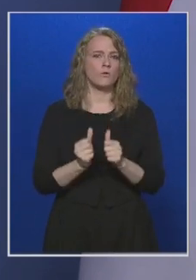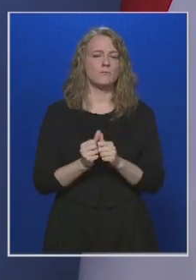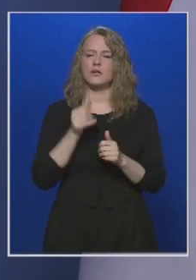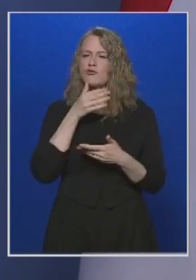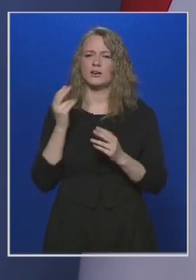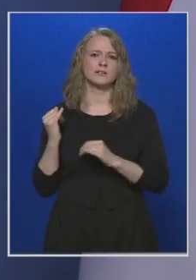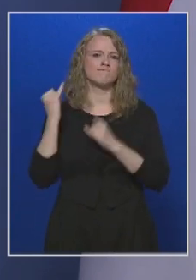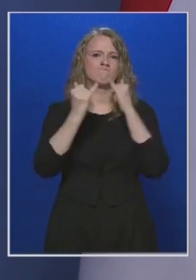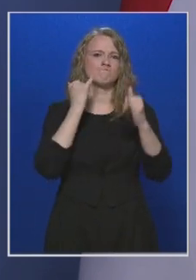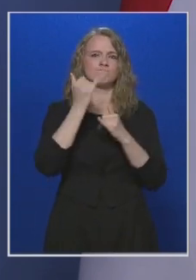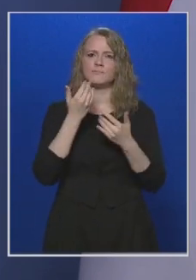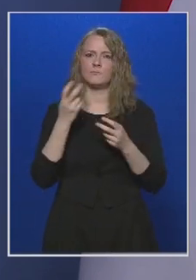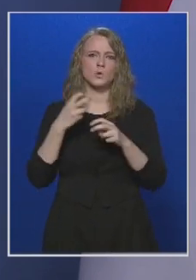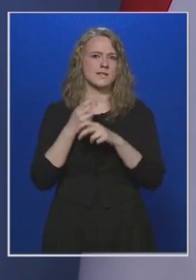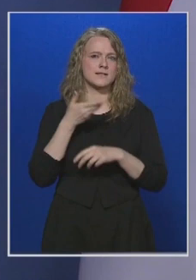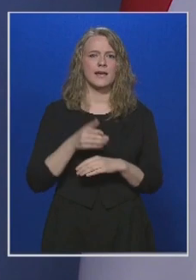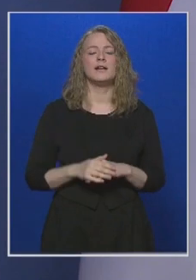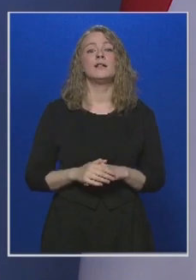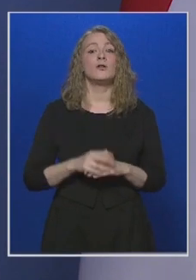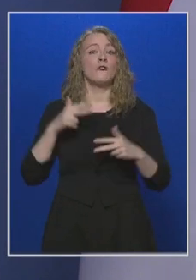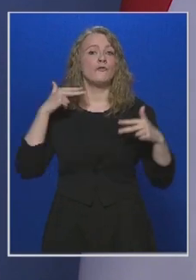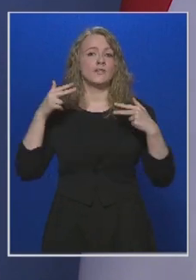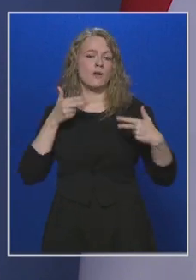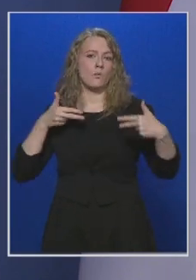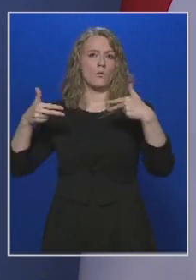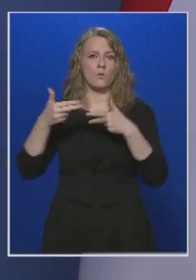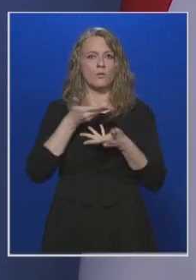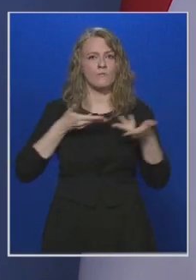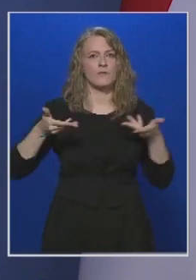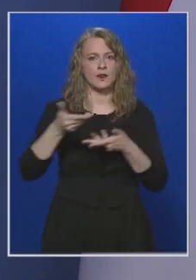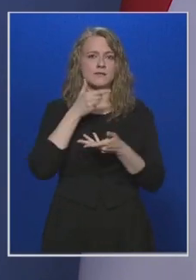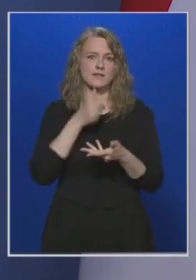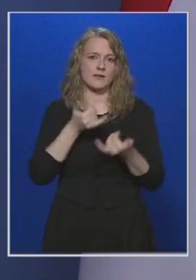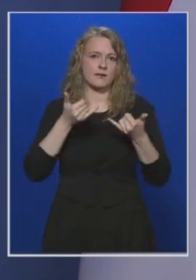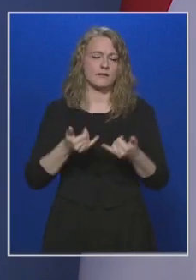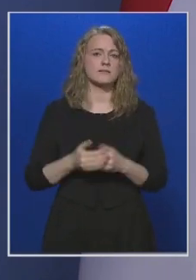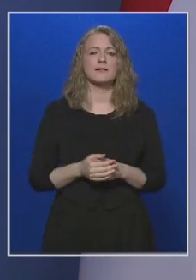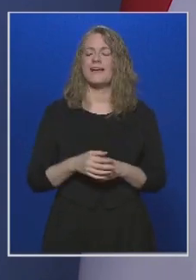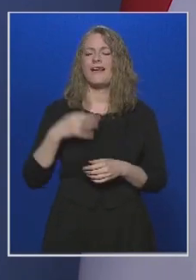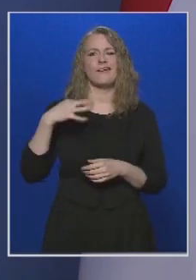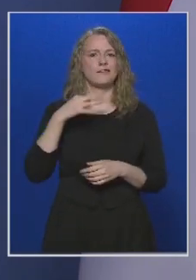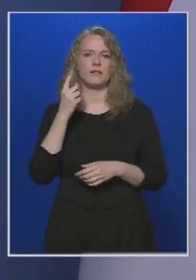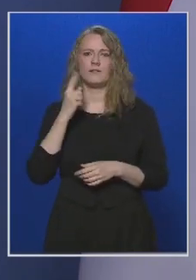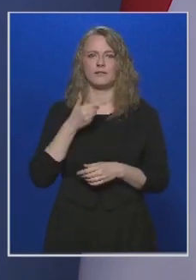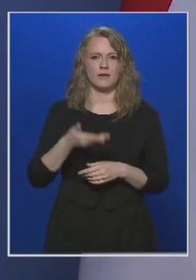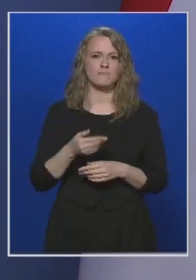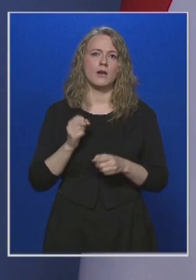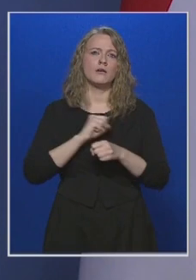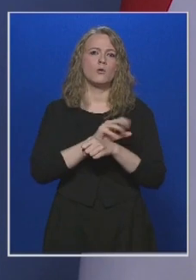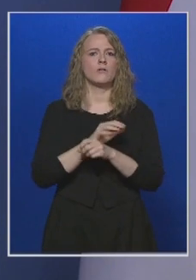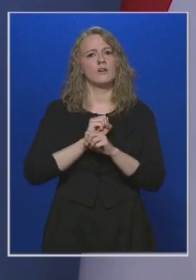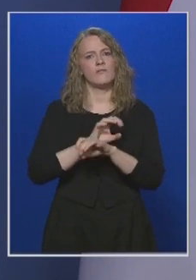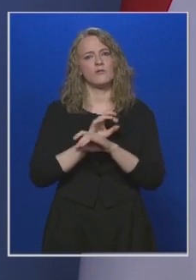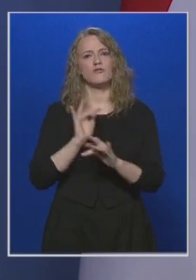nem utazik Brüsszelbe, hanem egy videokonferencia keretében. Kerül erre sor ennek gyakorlatilag egyetlen témája. A koronavírus elni